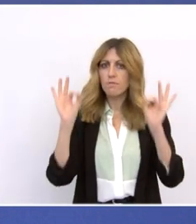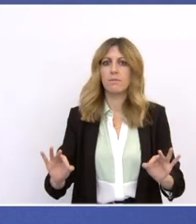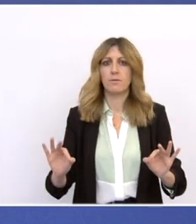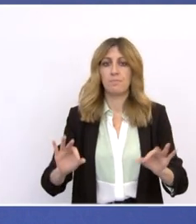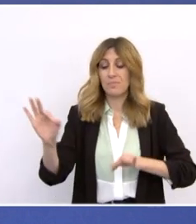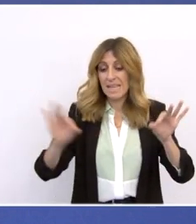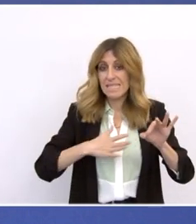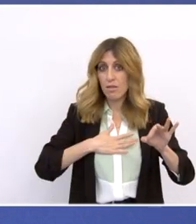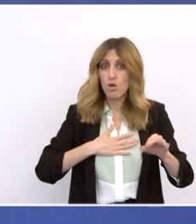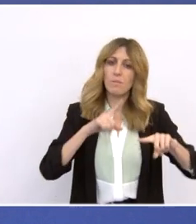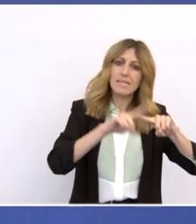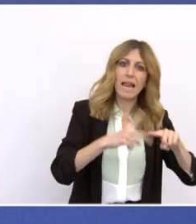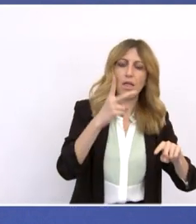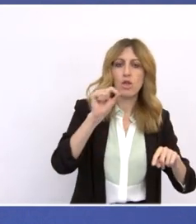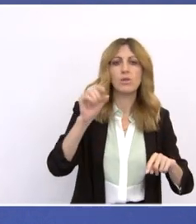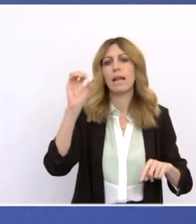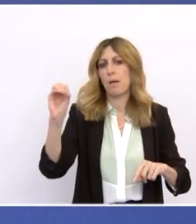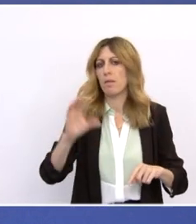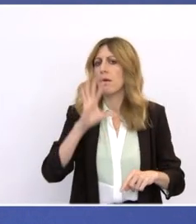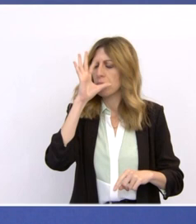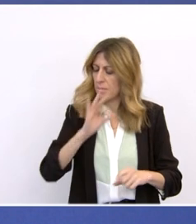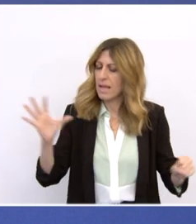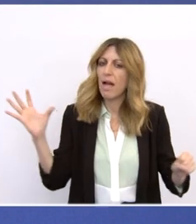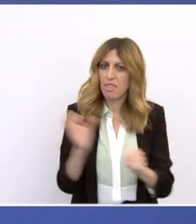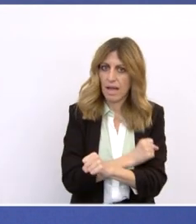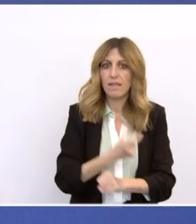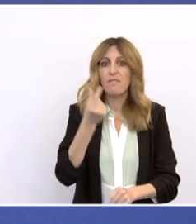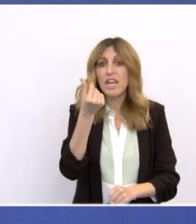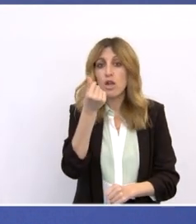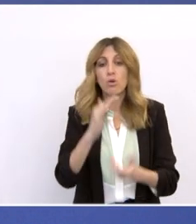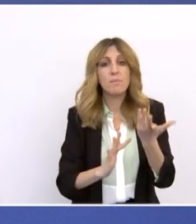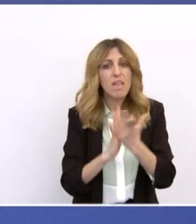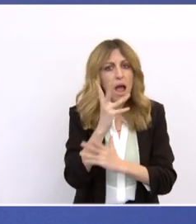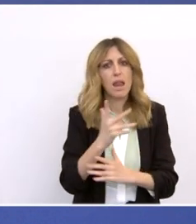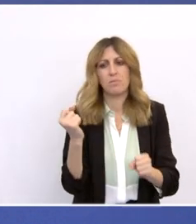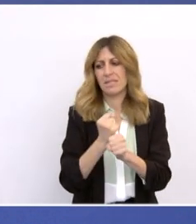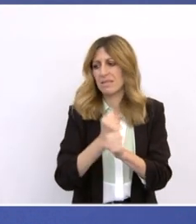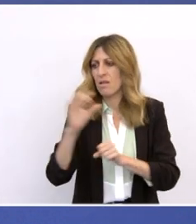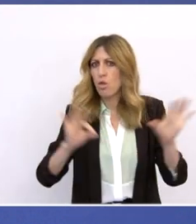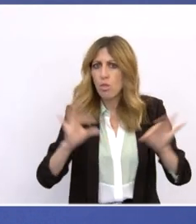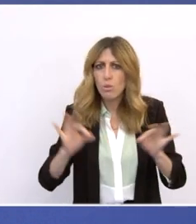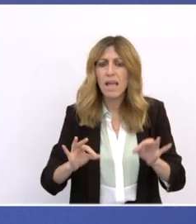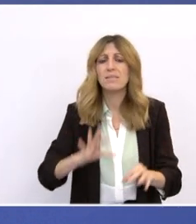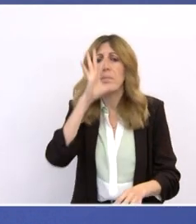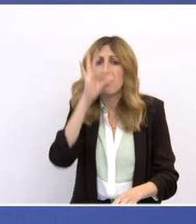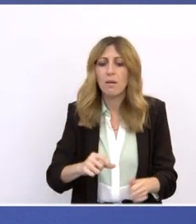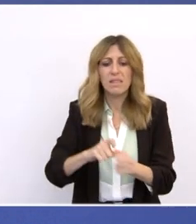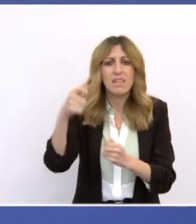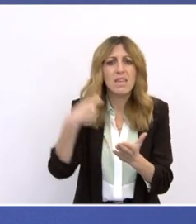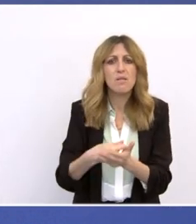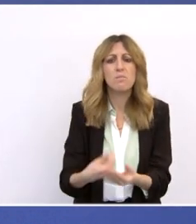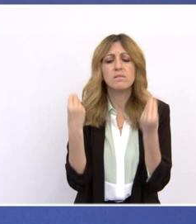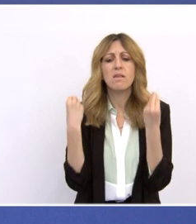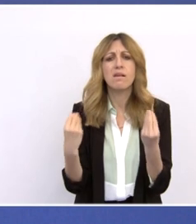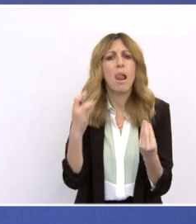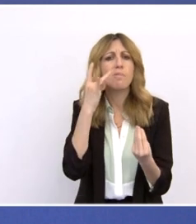θα αναβαθμίσει σημαντικά στην αύξηση της οικονομικής ανάπτυξης, της απασχόλησης και των πραγματικών μισθών. Ο